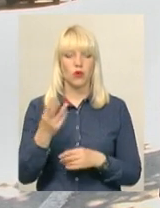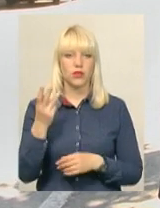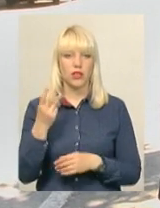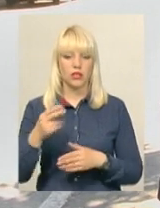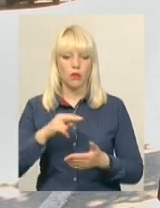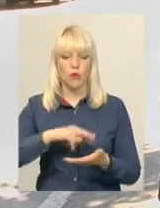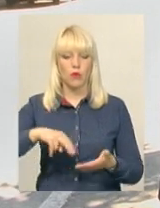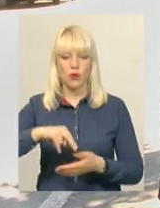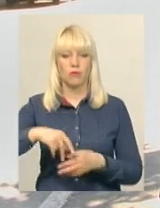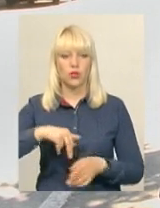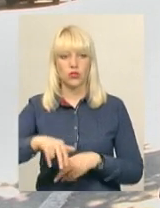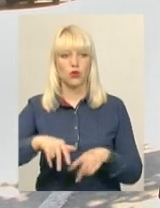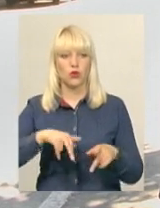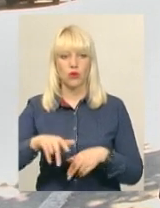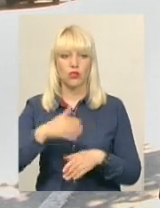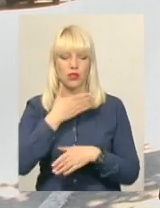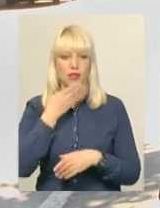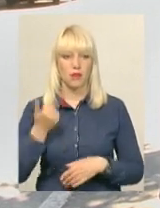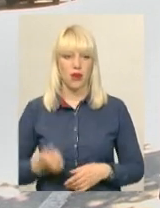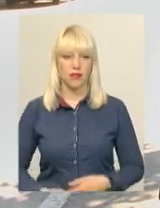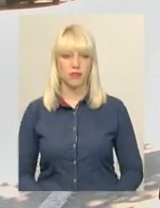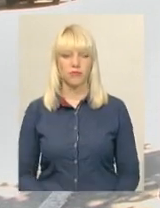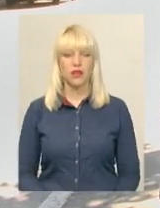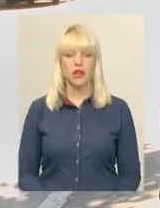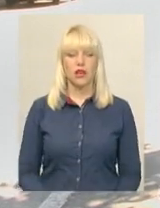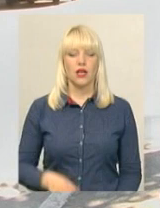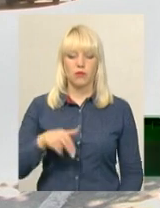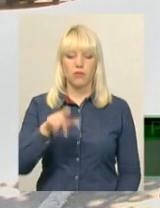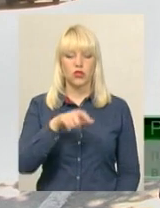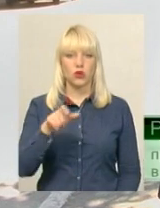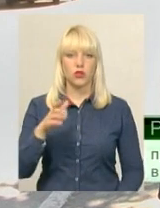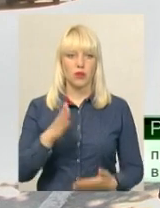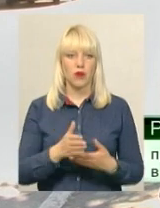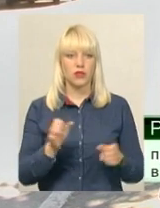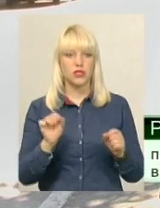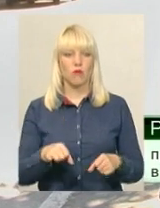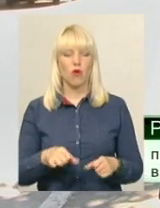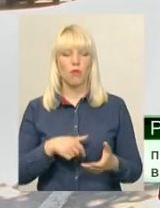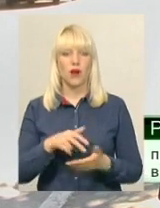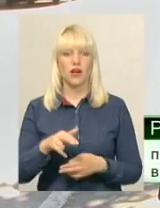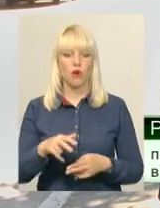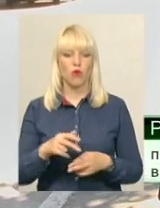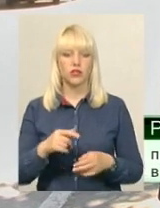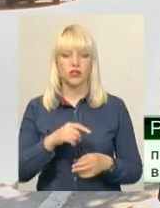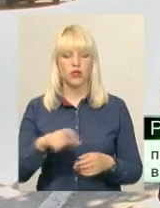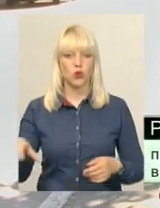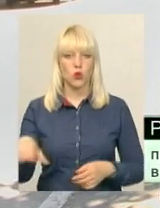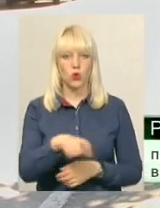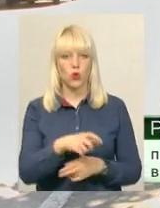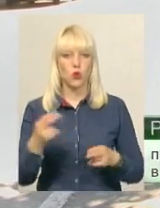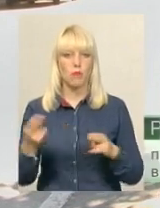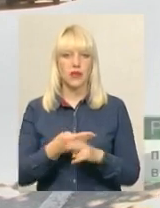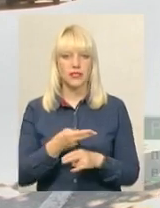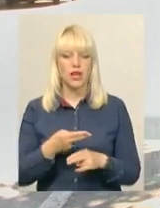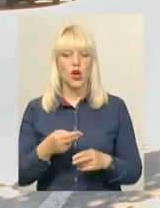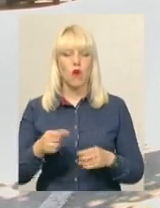пішохідному переході на цьому місці немає. Пішохіди мають змогу переходити дорогу без порушення правил дорожнього руху, але вони